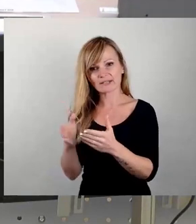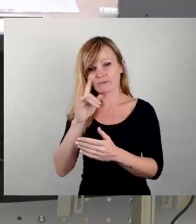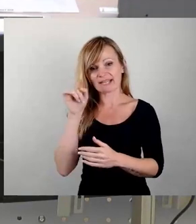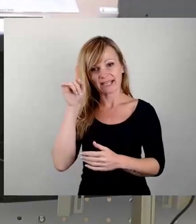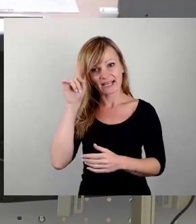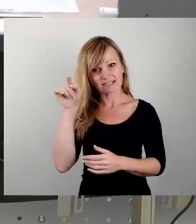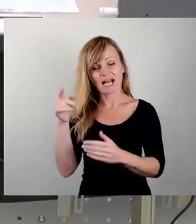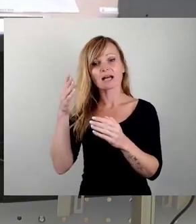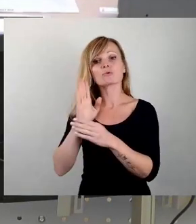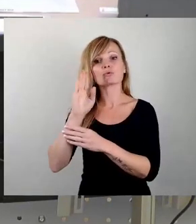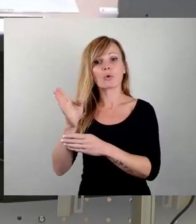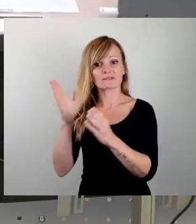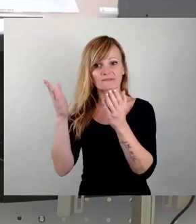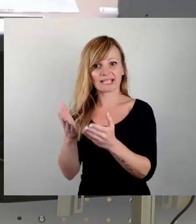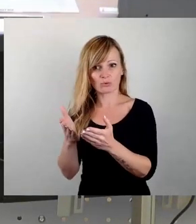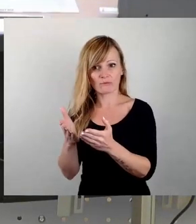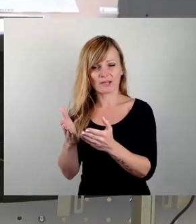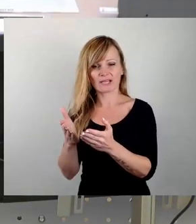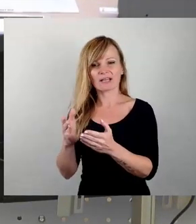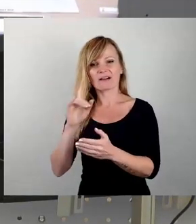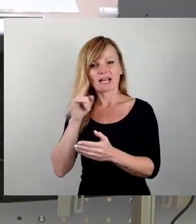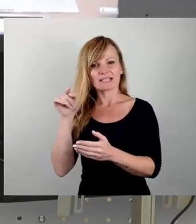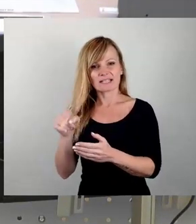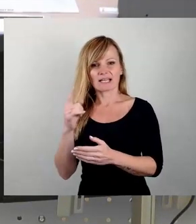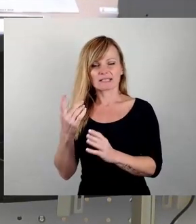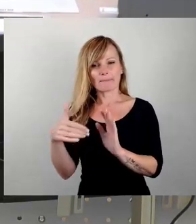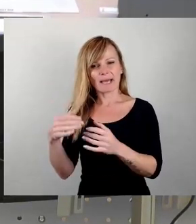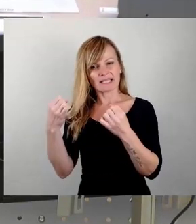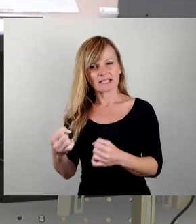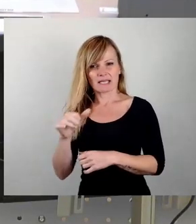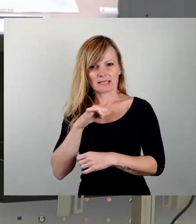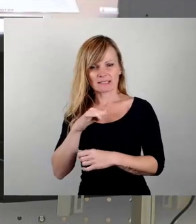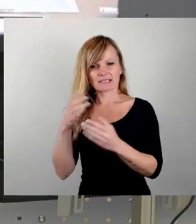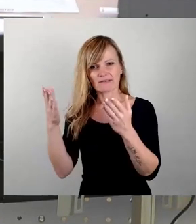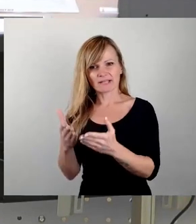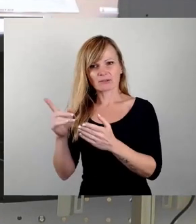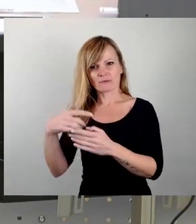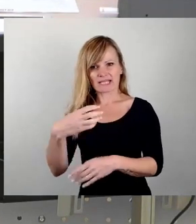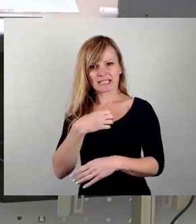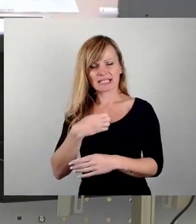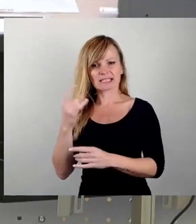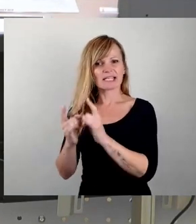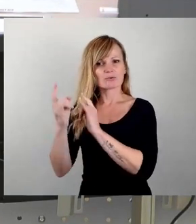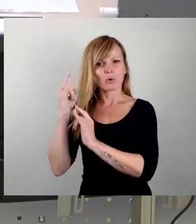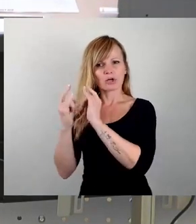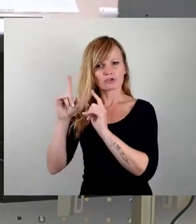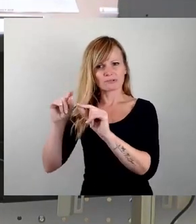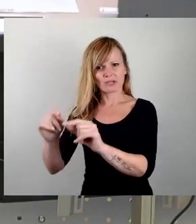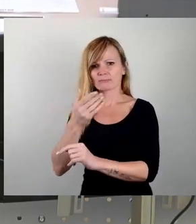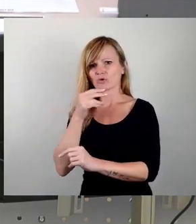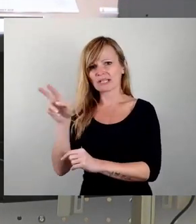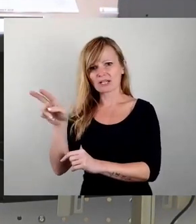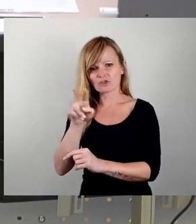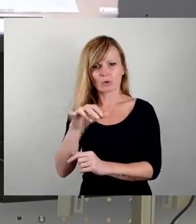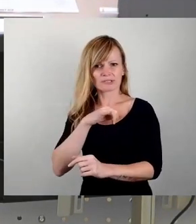denke, dann weiß ich, dass es alles interessant ist. Friedhöfe von ganz Dresden ist historisch bedeutsam, schön anzugucken, interessant, die